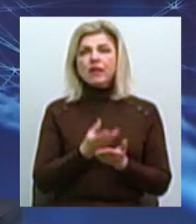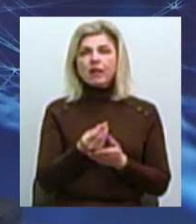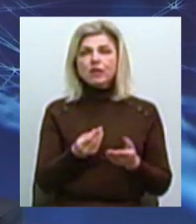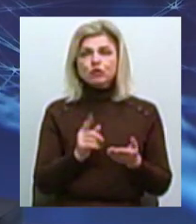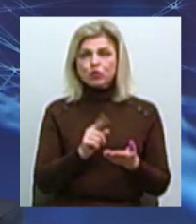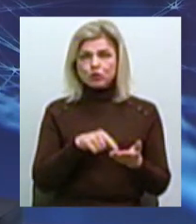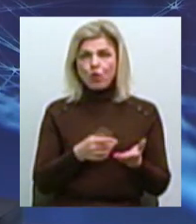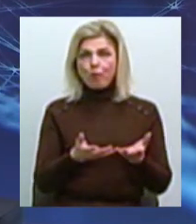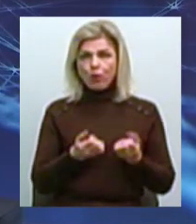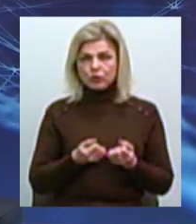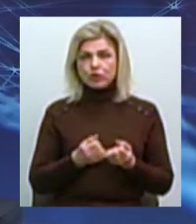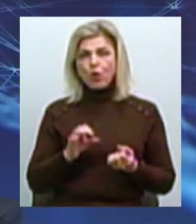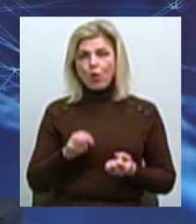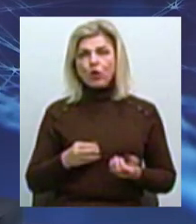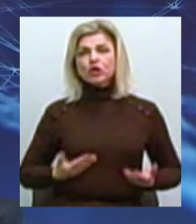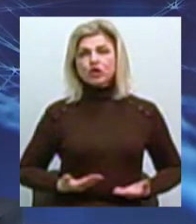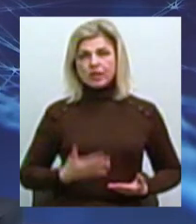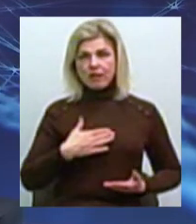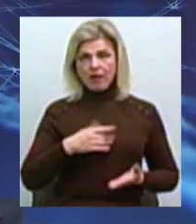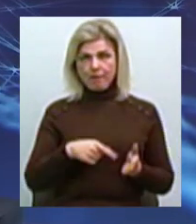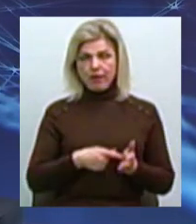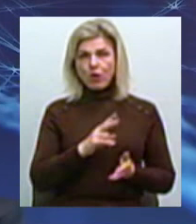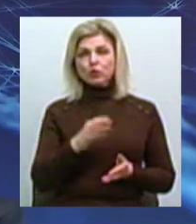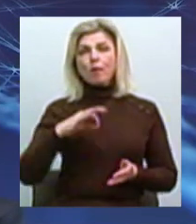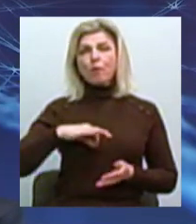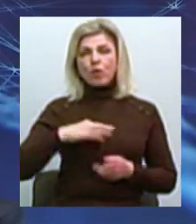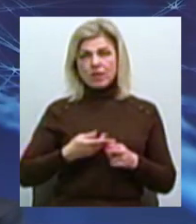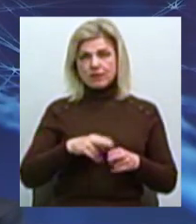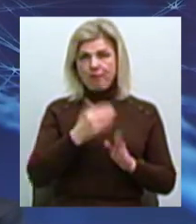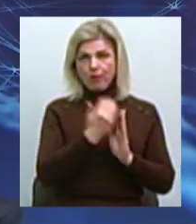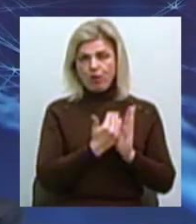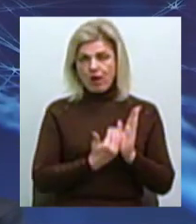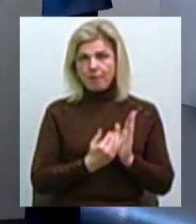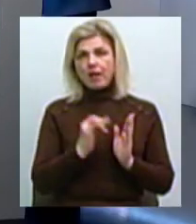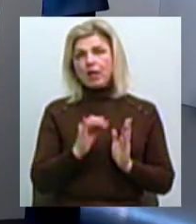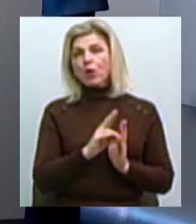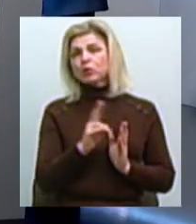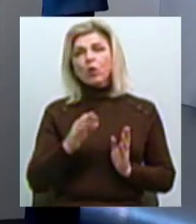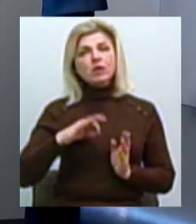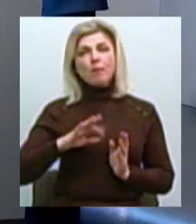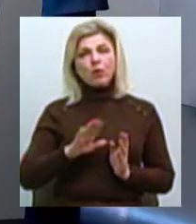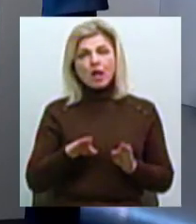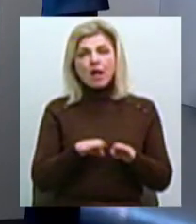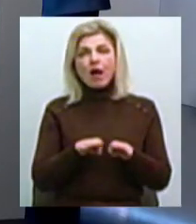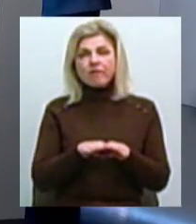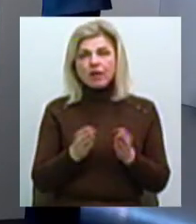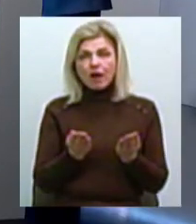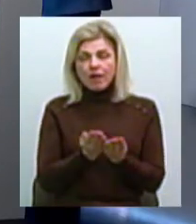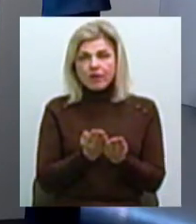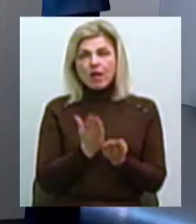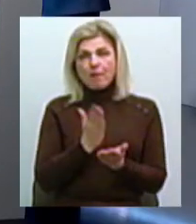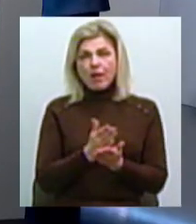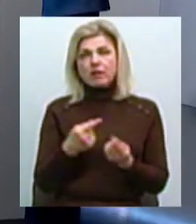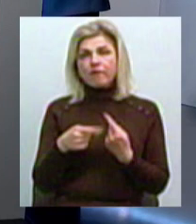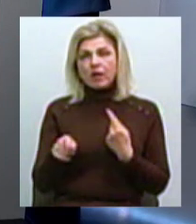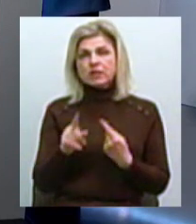від мешканців нашого міста, які скористалися цією програмою, та від тих, хто ще не скористався, порівняв. Ми мали різницю